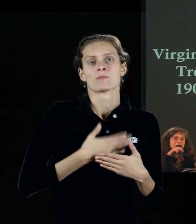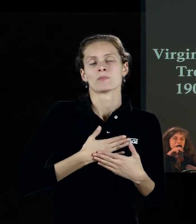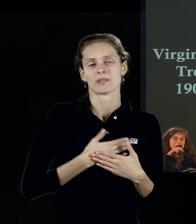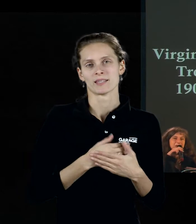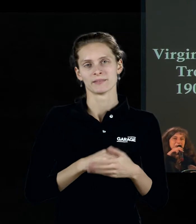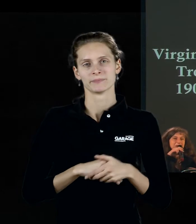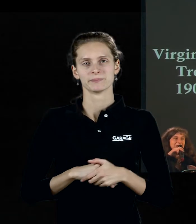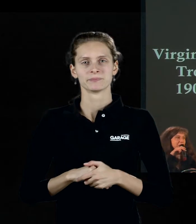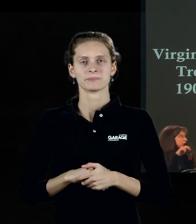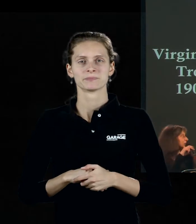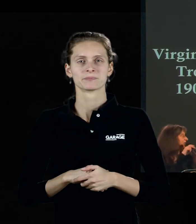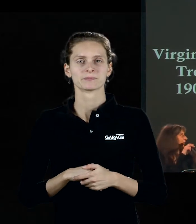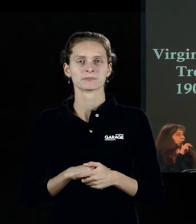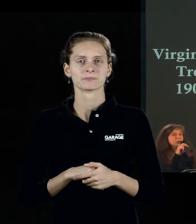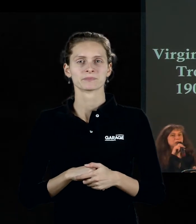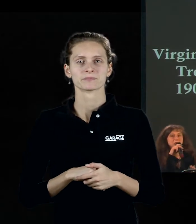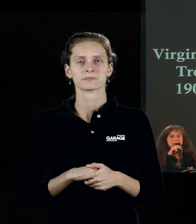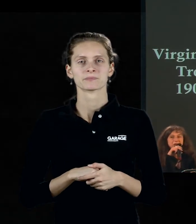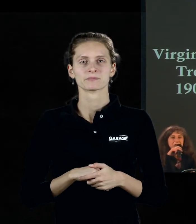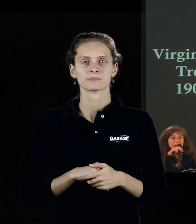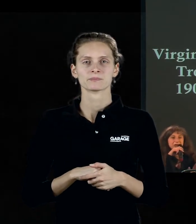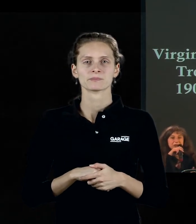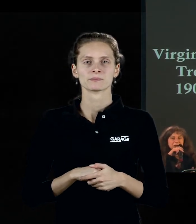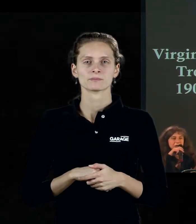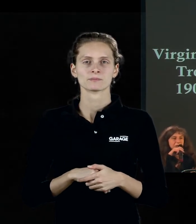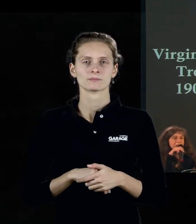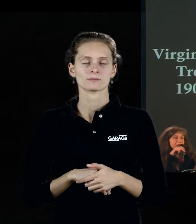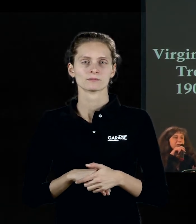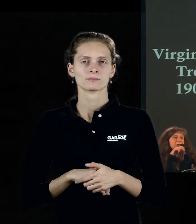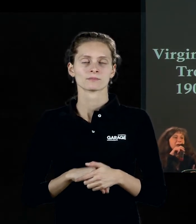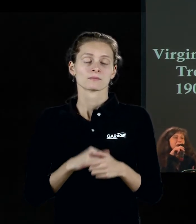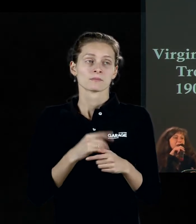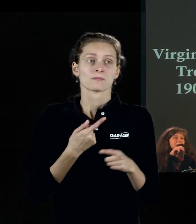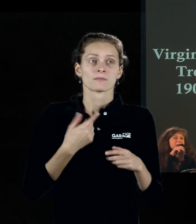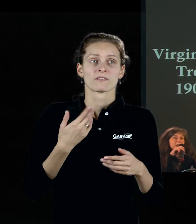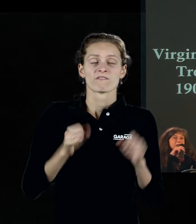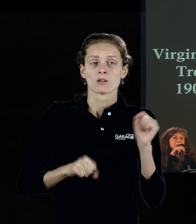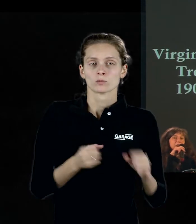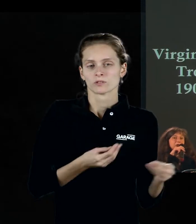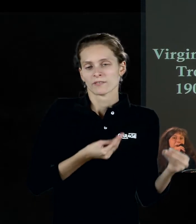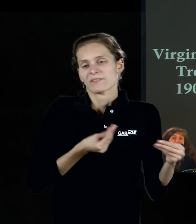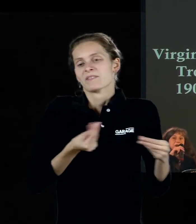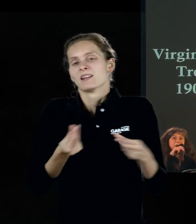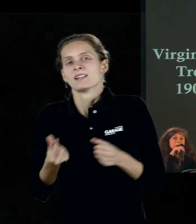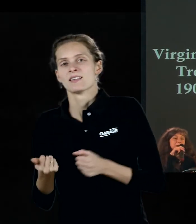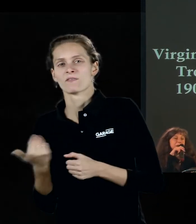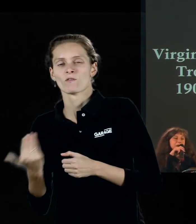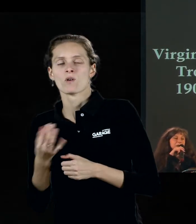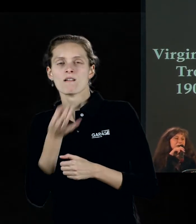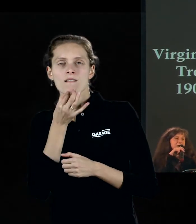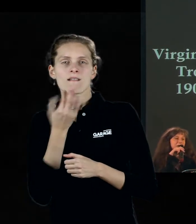искусствам, ни к ремесленной природе изображения тоже, наверное, на него как-то повлиял. Ранние его вещи вполне